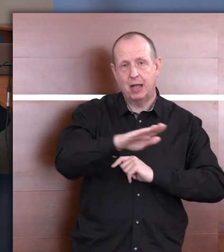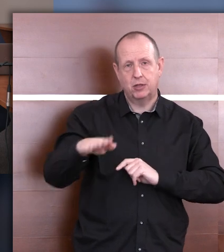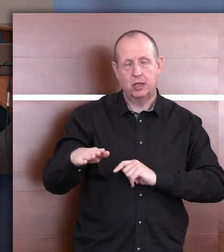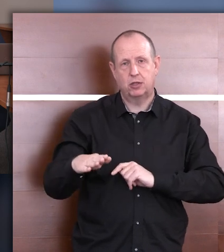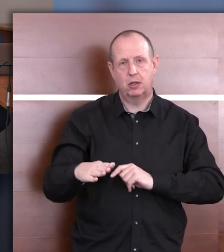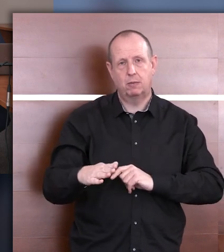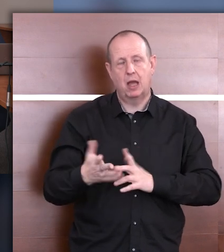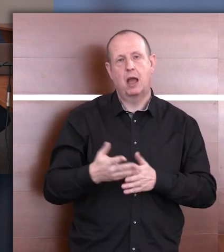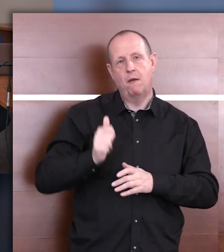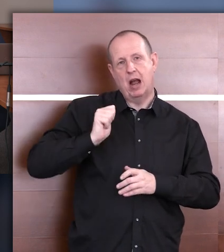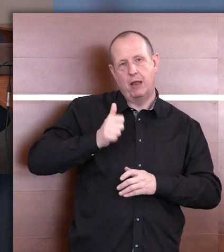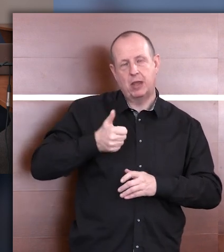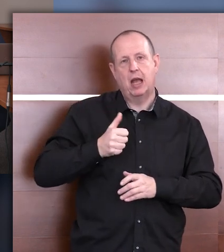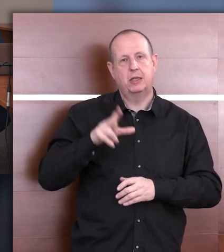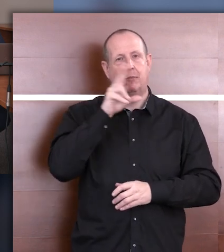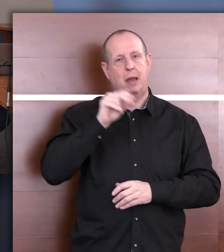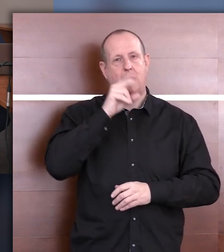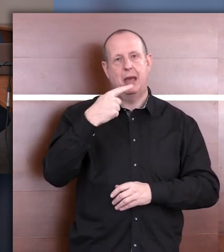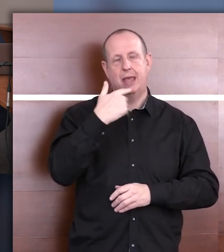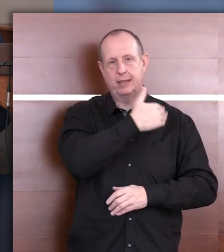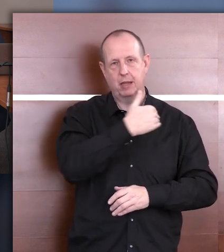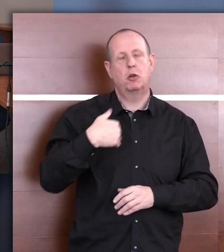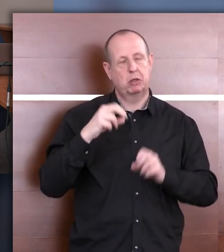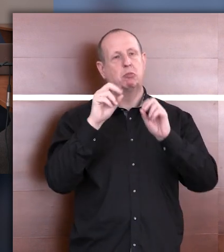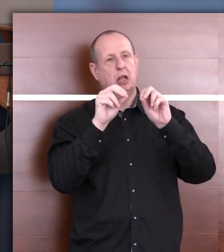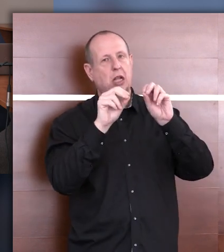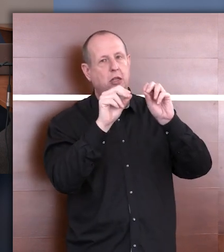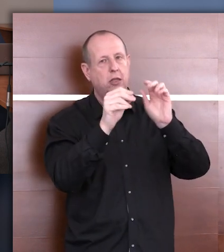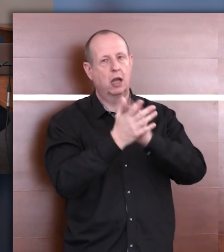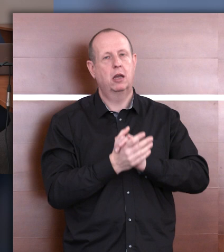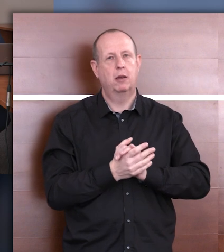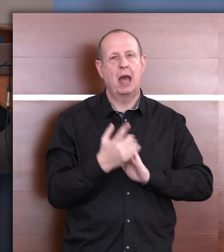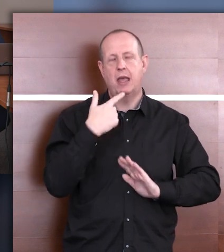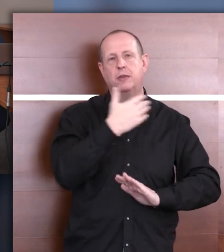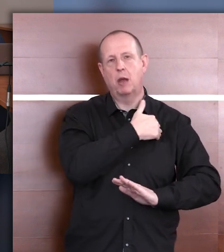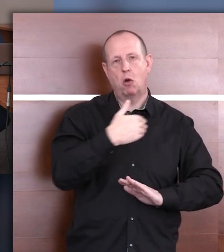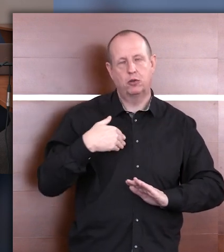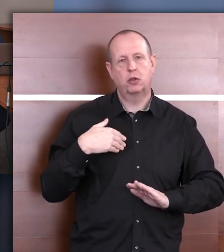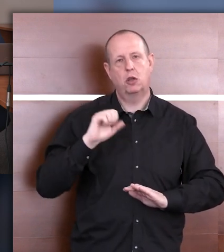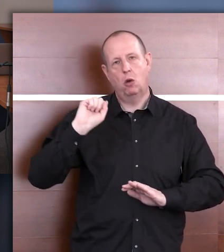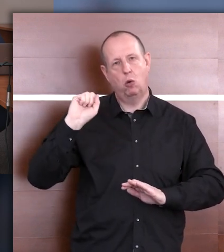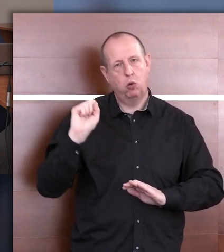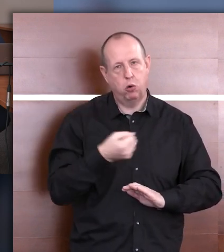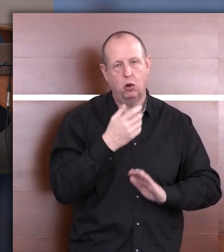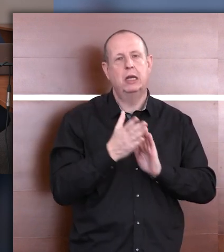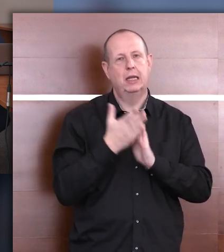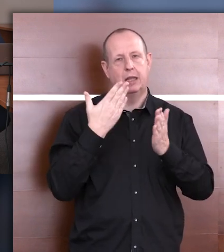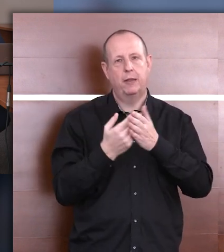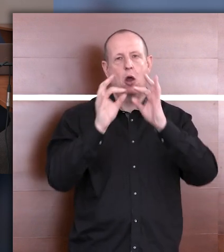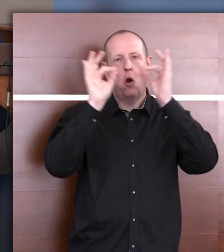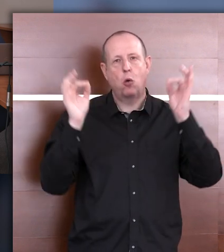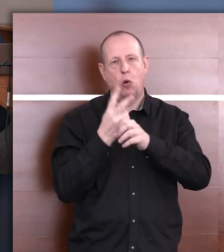kompetencje językowe? Tak, tak. One się sprawnie, na tyle sprawnie posługiwały się językiem polskim, że one mogły w ogólnodostępnej szkole